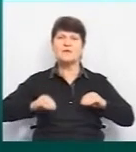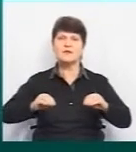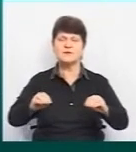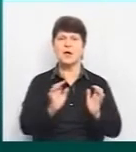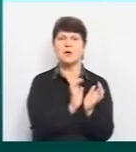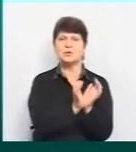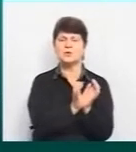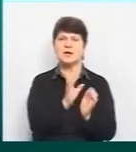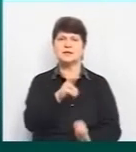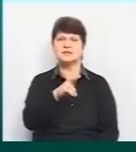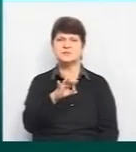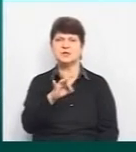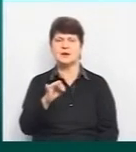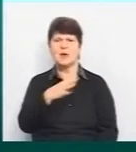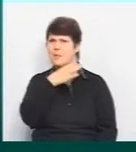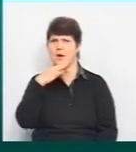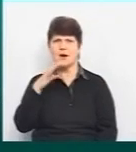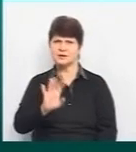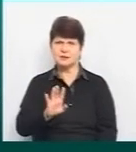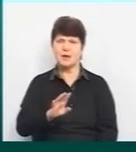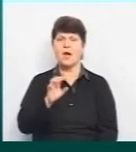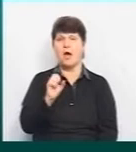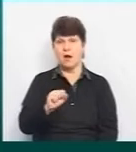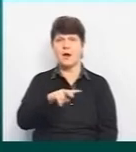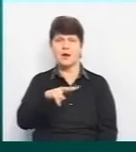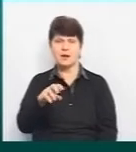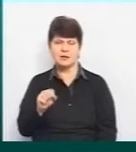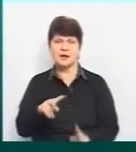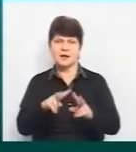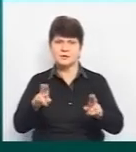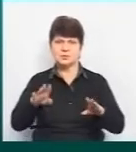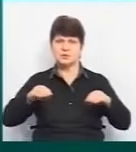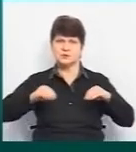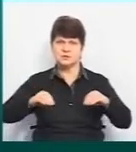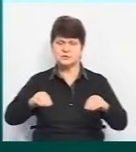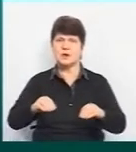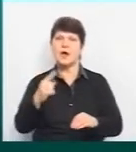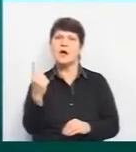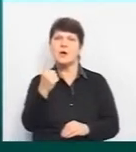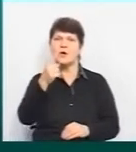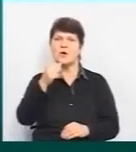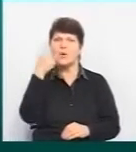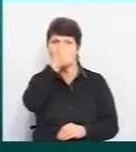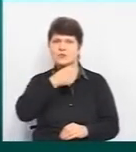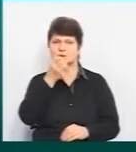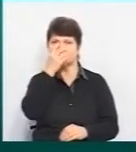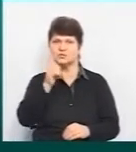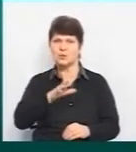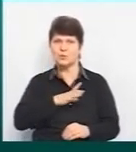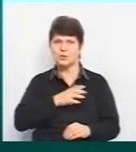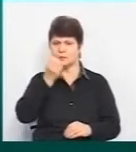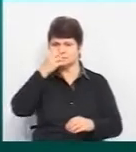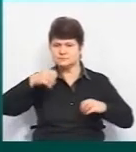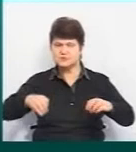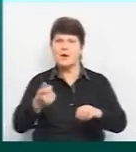кущі спіреї, невеликі кількості, але ти паче. Також будемо висаджувати ще однорічні квіти, щоб на квітниках більше